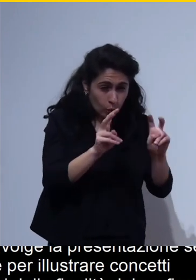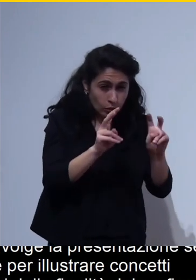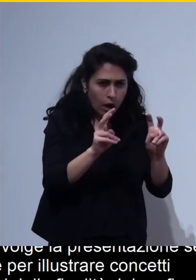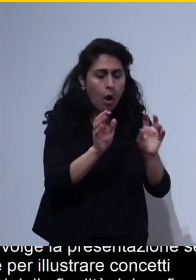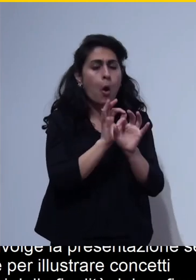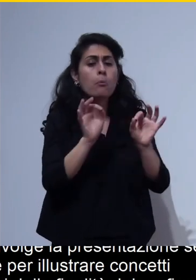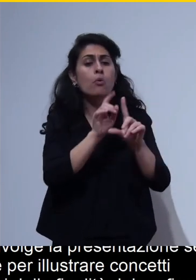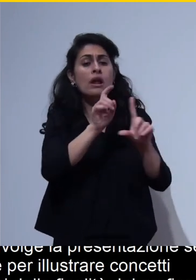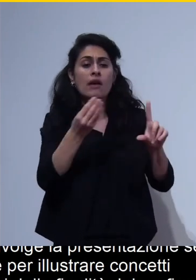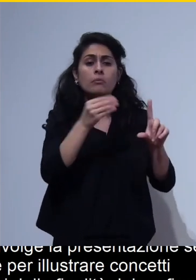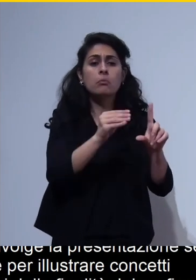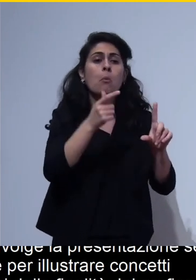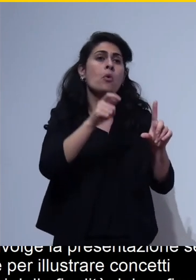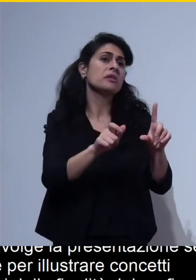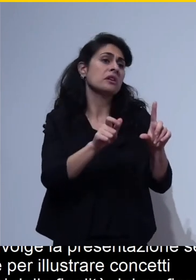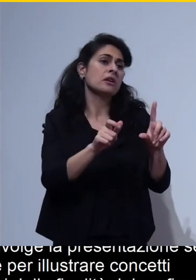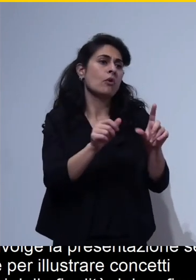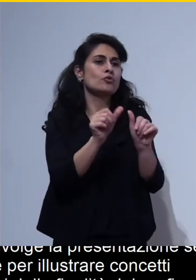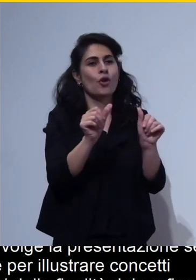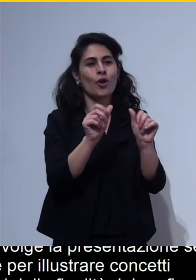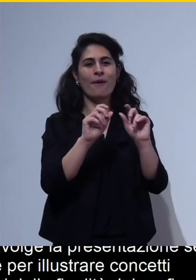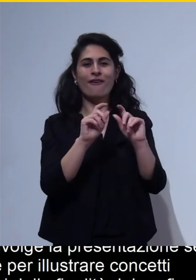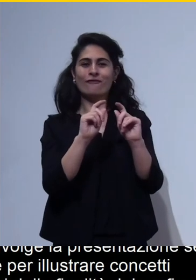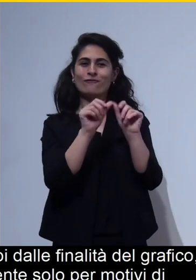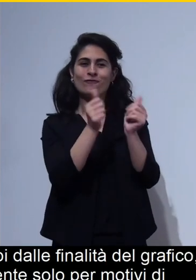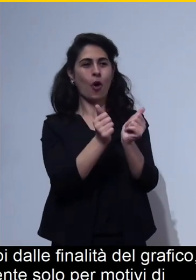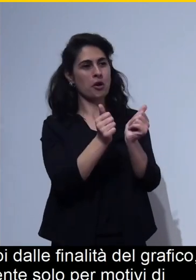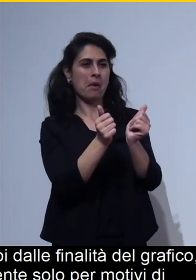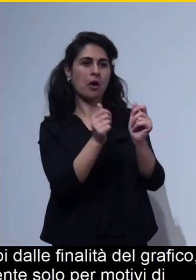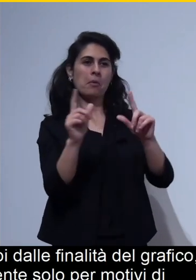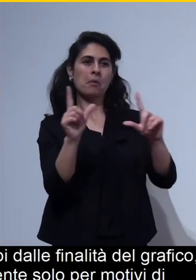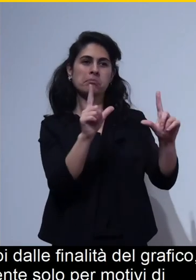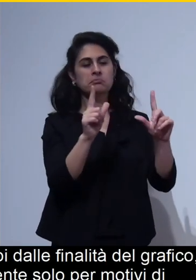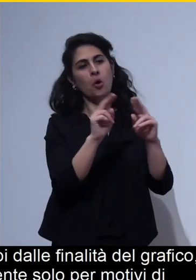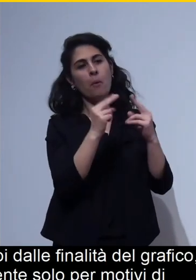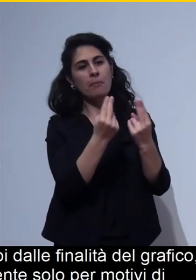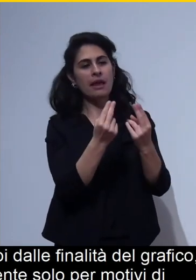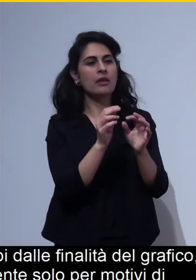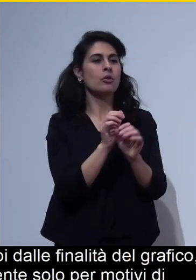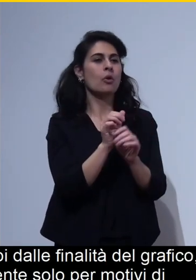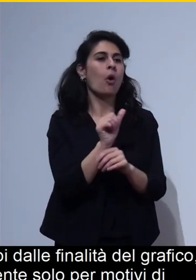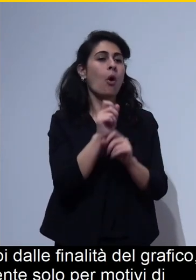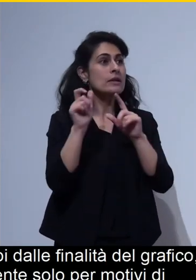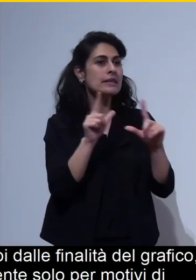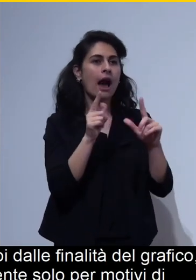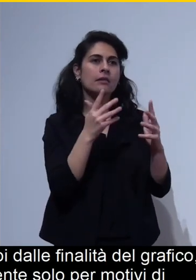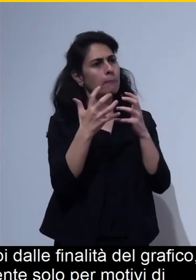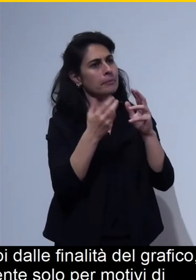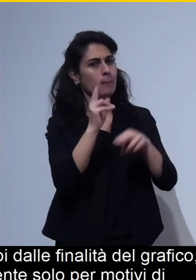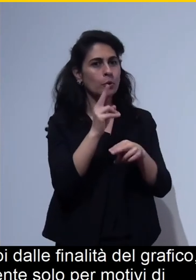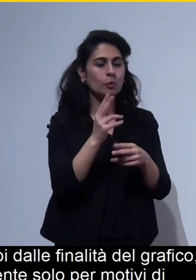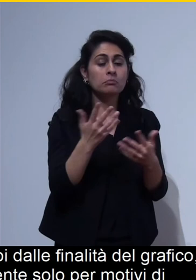per come dire motivi di completezza o soltanto per catturare l'attenzione non siamo andati a questo livello di dettaglio diciamo che